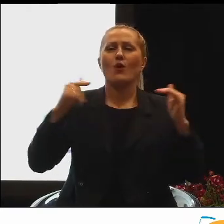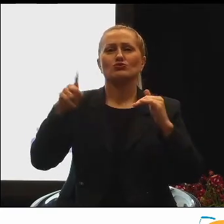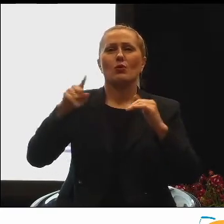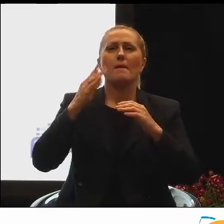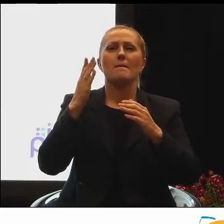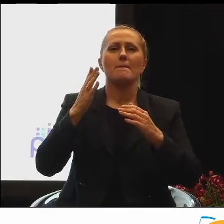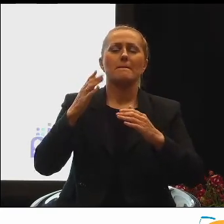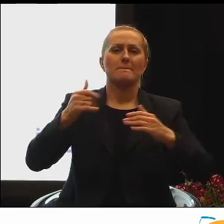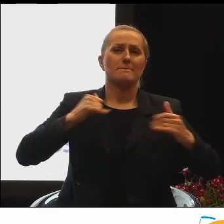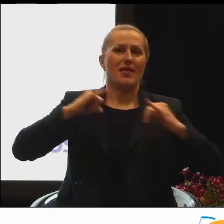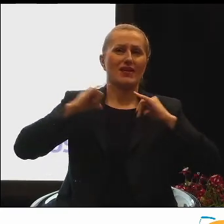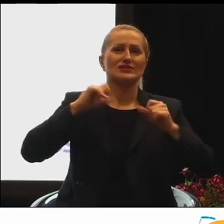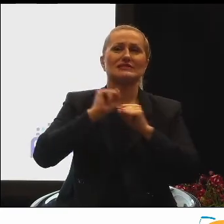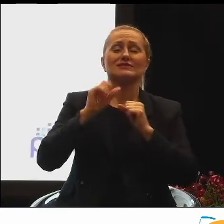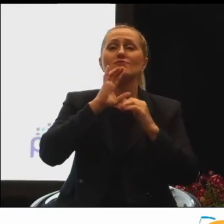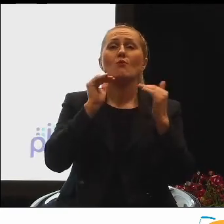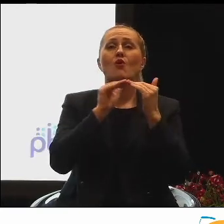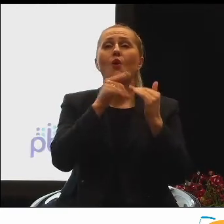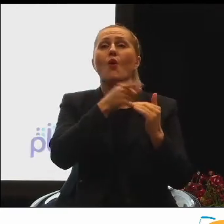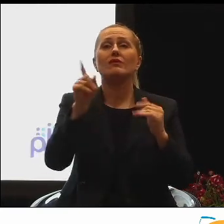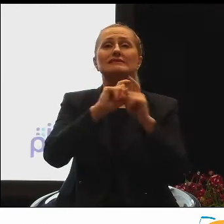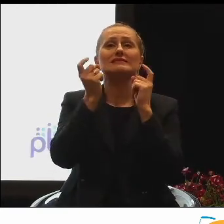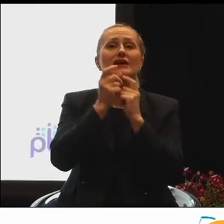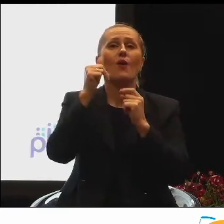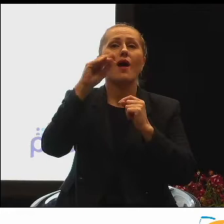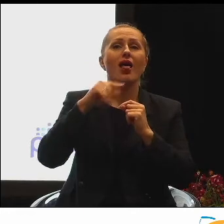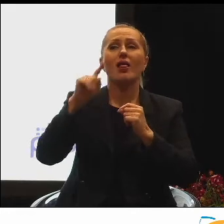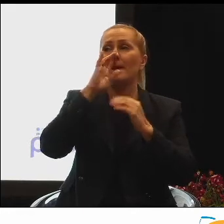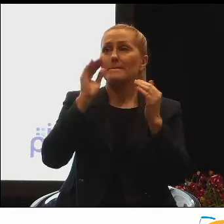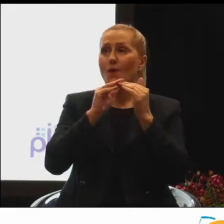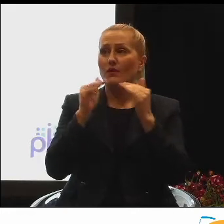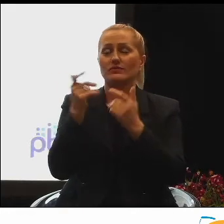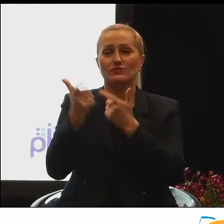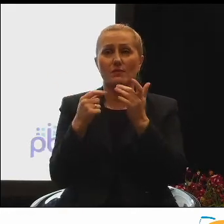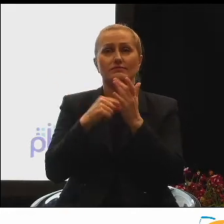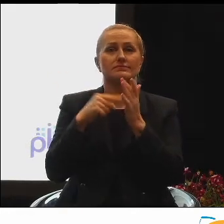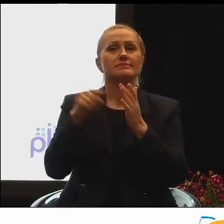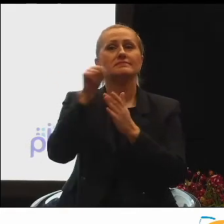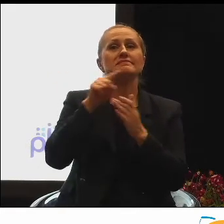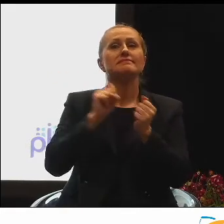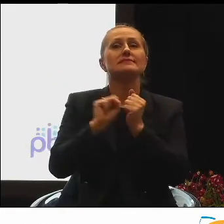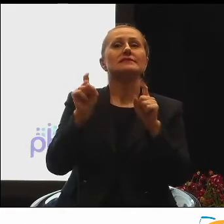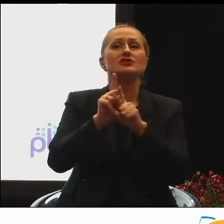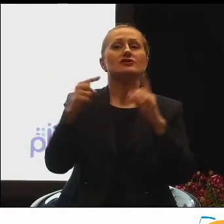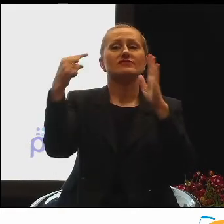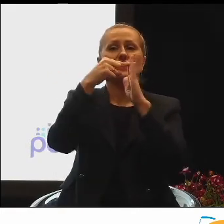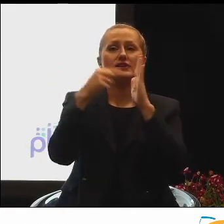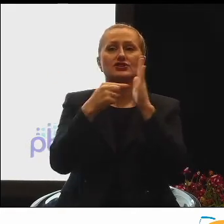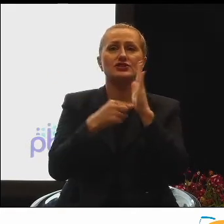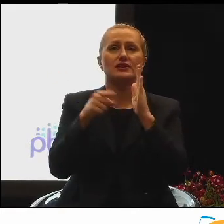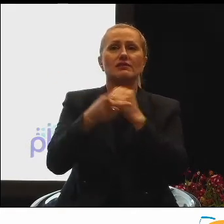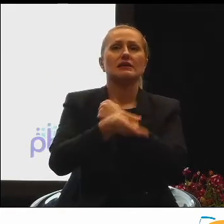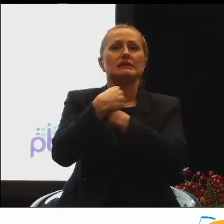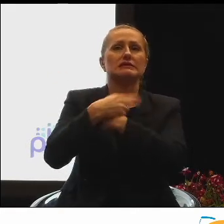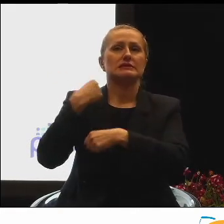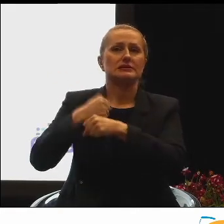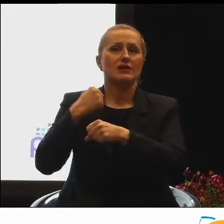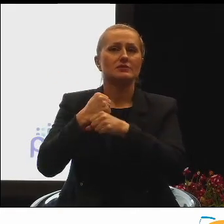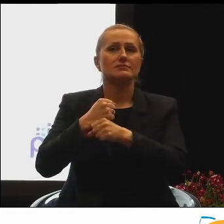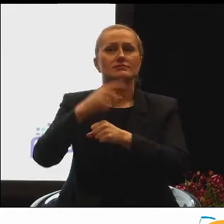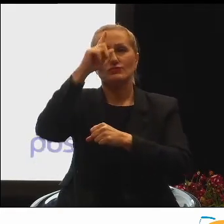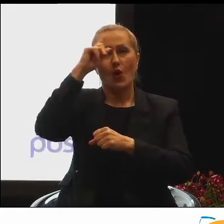jeżeli porównamy dane z całej Unii Europejskiej. Wreszcie wskaźniki dotyczące zatrudnienia